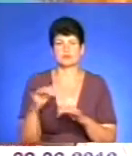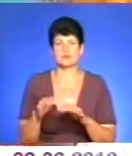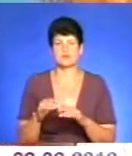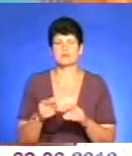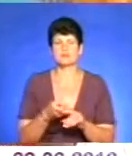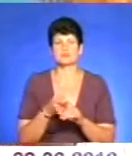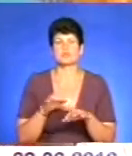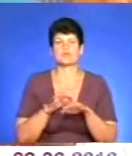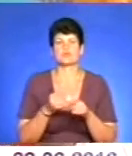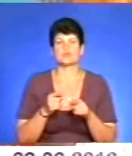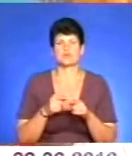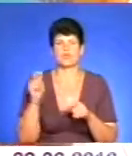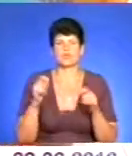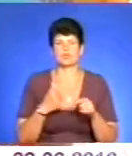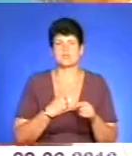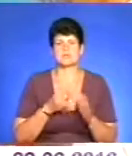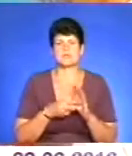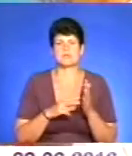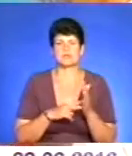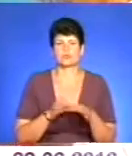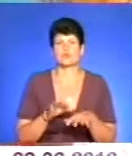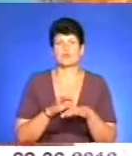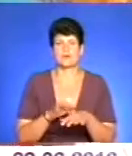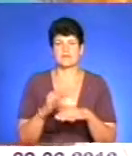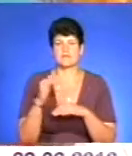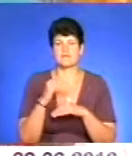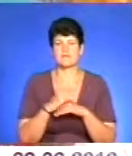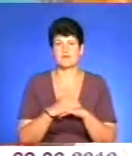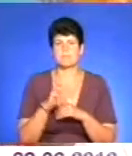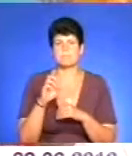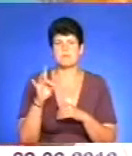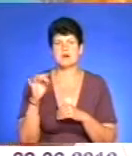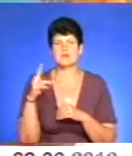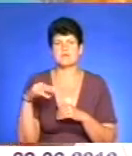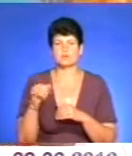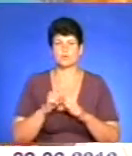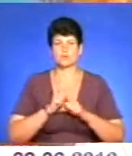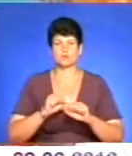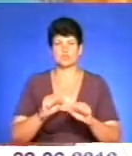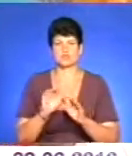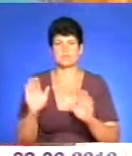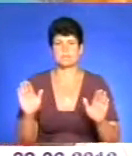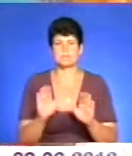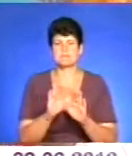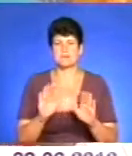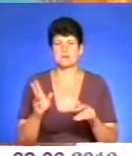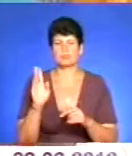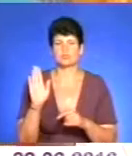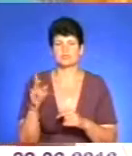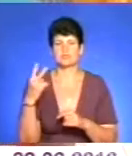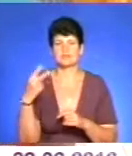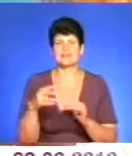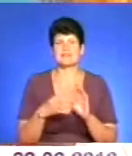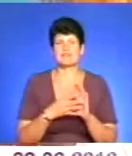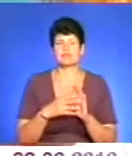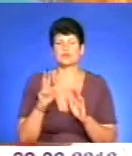даного форуму у нас заплановано проведення вечорю «Бардівської патріотичної пісні». Це відбувається 29-го числа.